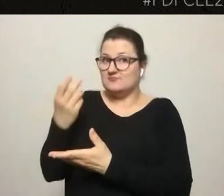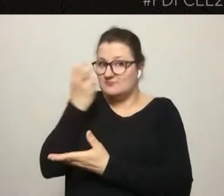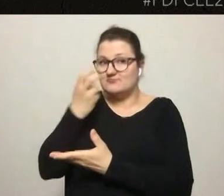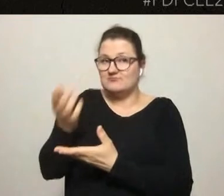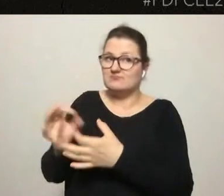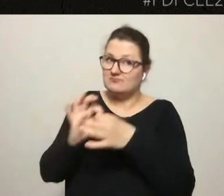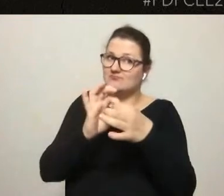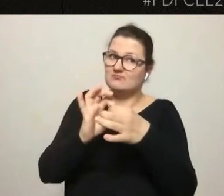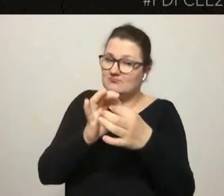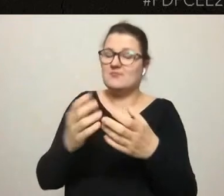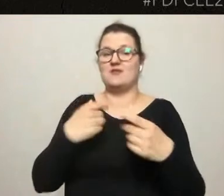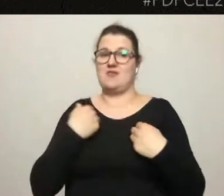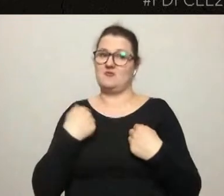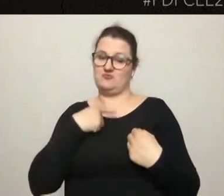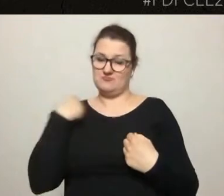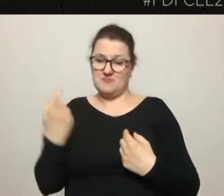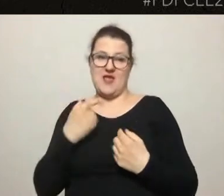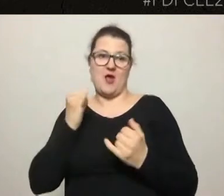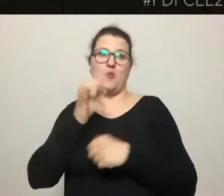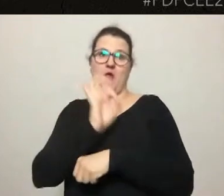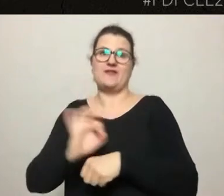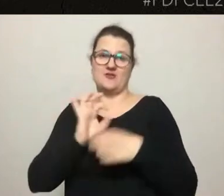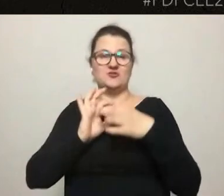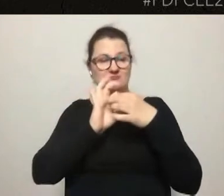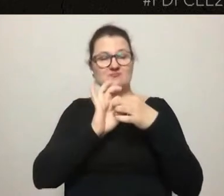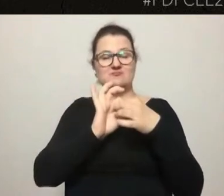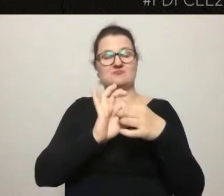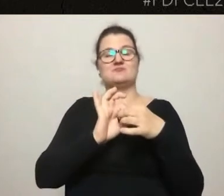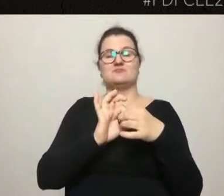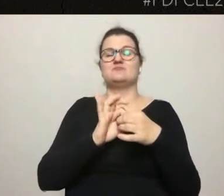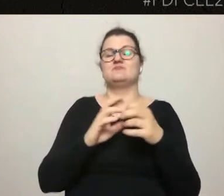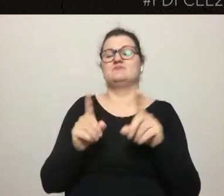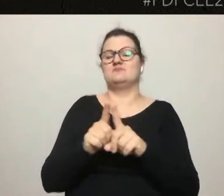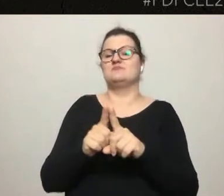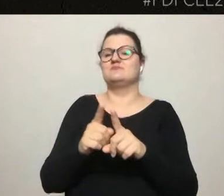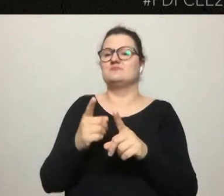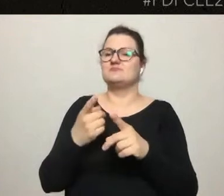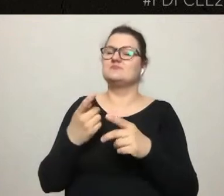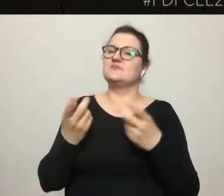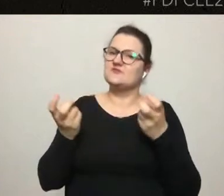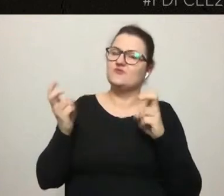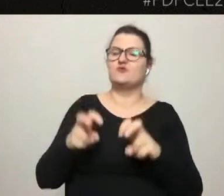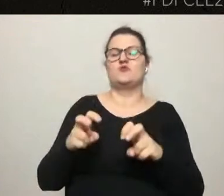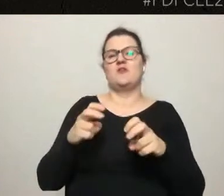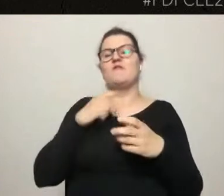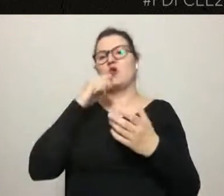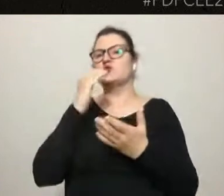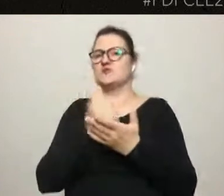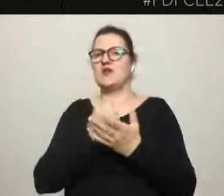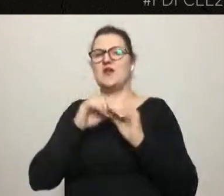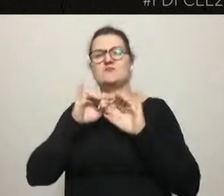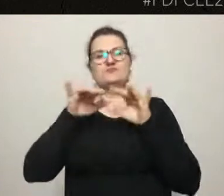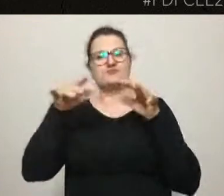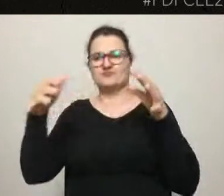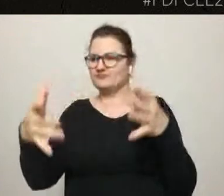też uruchomienie i wykorzystanie istniejących sieci kontaktów społecznych. I właściwie powiedziałbym, że tak, przeszliśmy